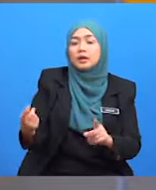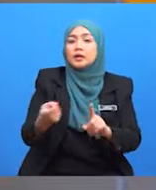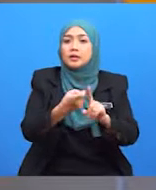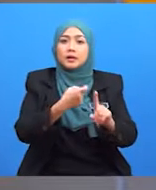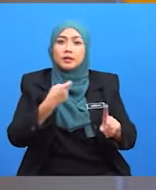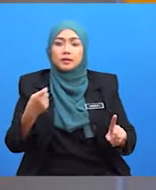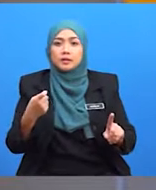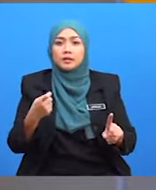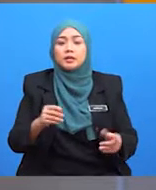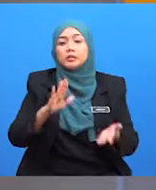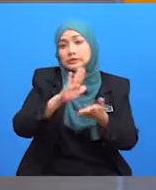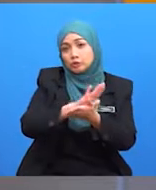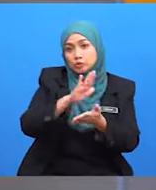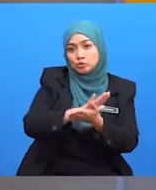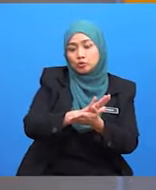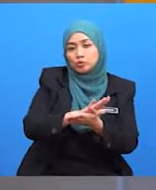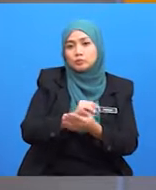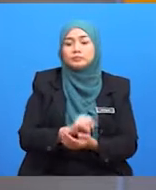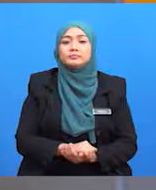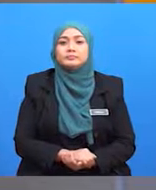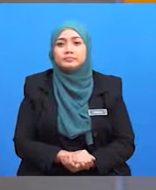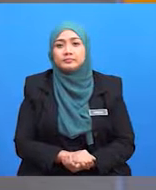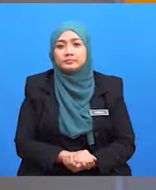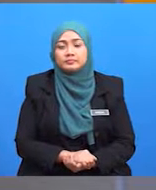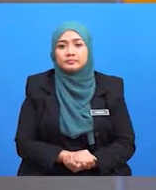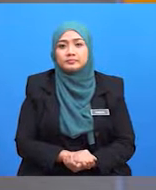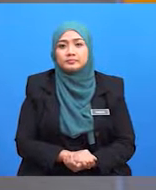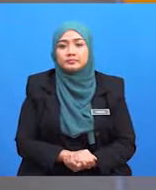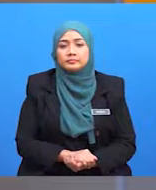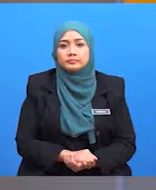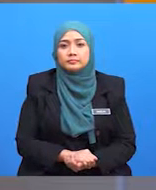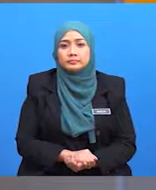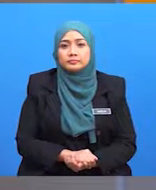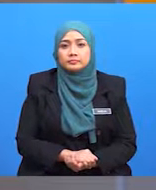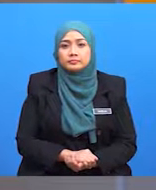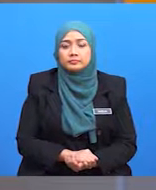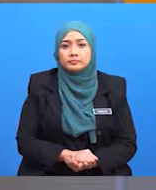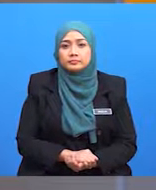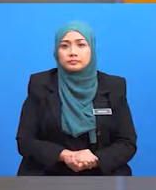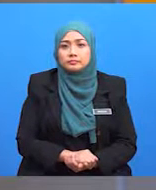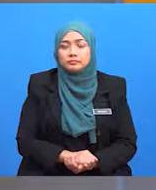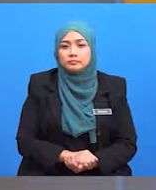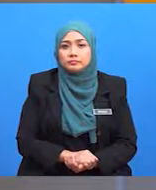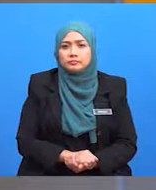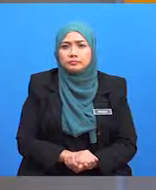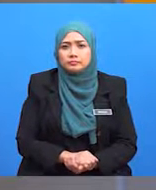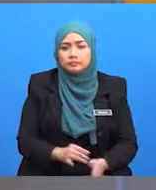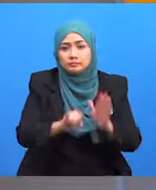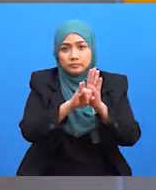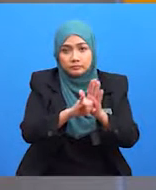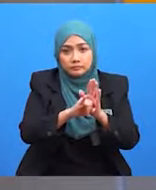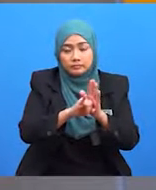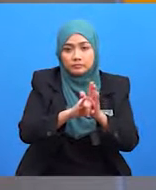Enterprise yang kita bincangkan sebentar tadi. Baiklah, jenama atau brand adalah